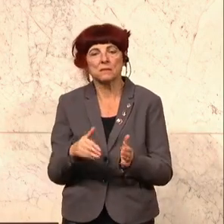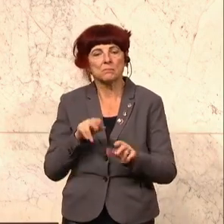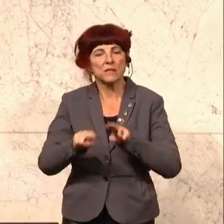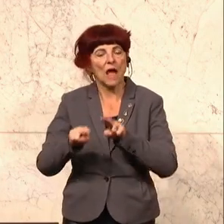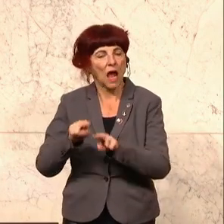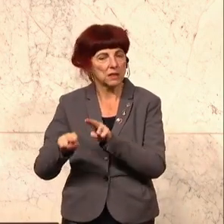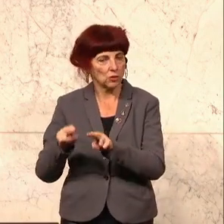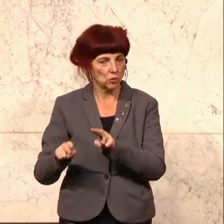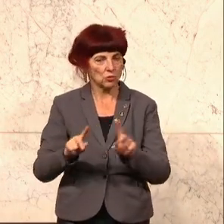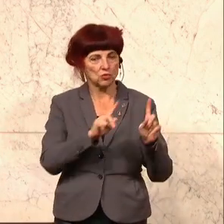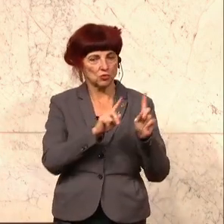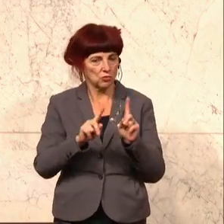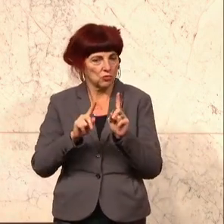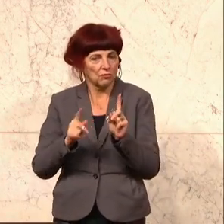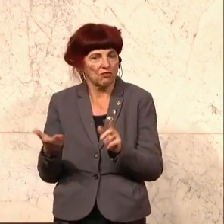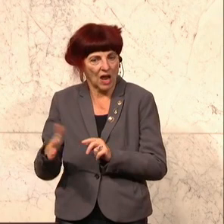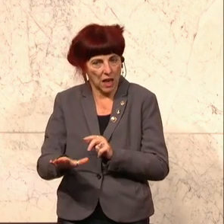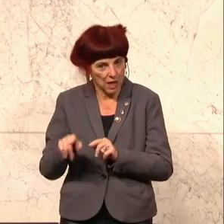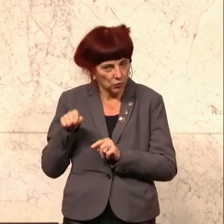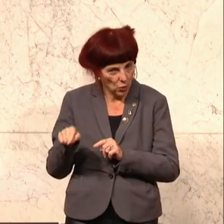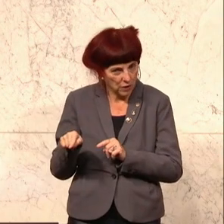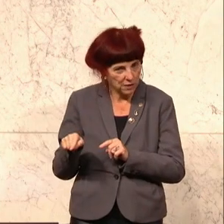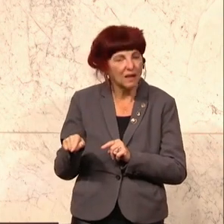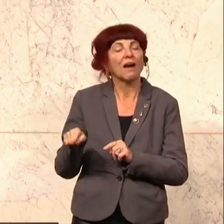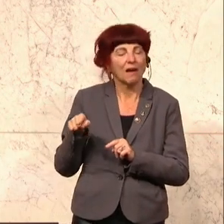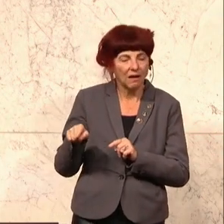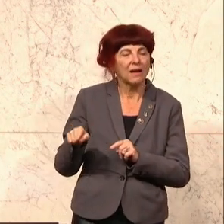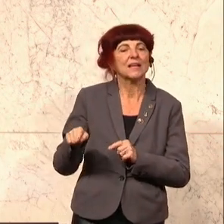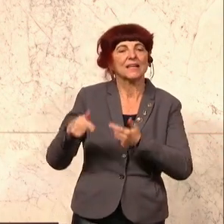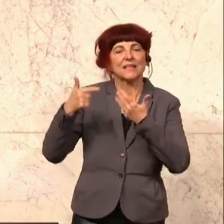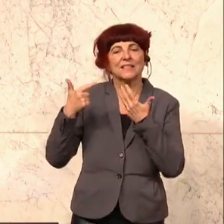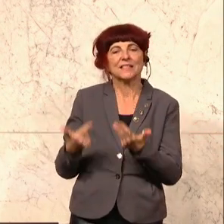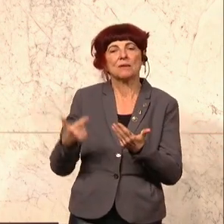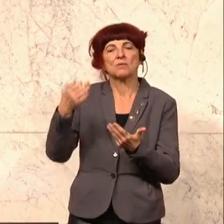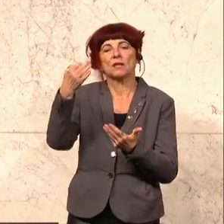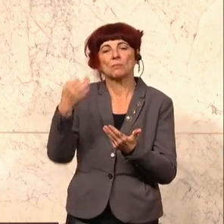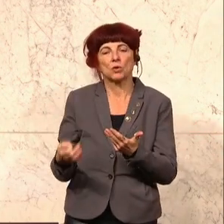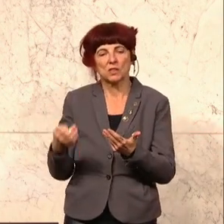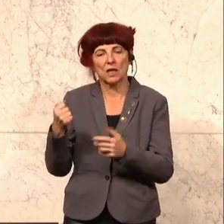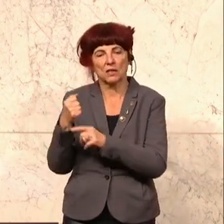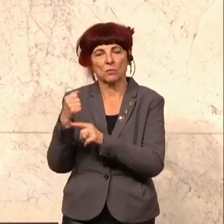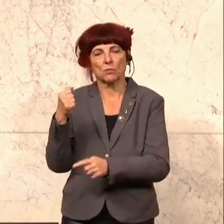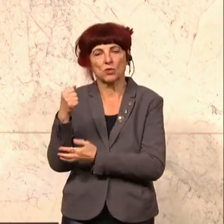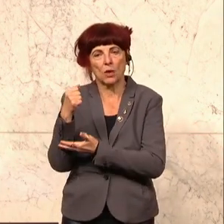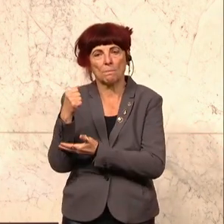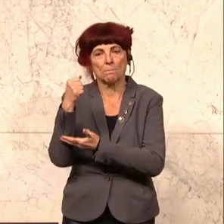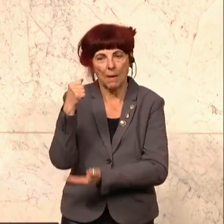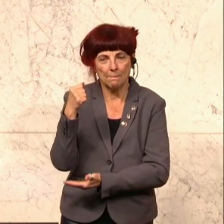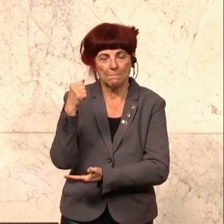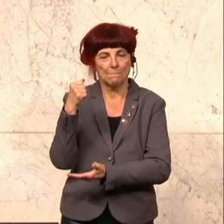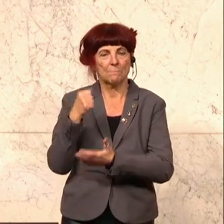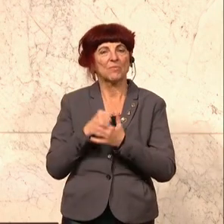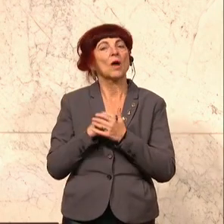EBM angesiedelt werden soll, hat eine 70-prozentige Budgetsteigerung zu verzeichnen,